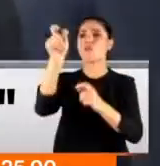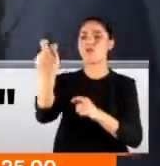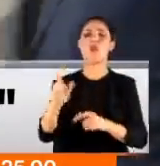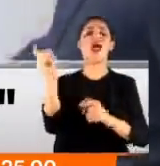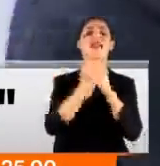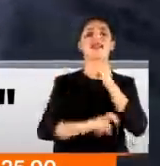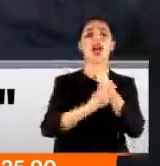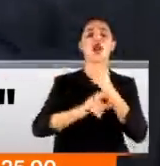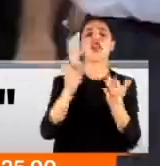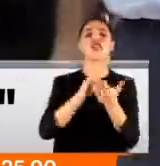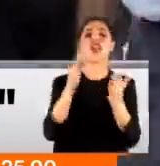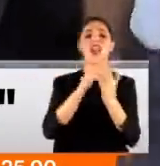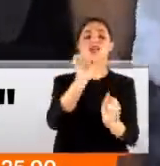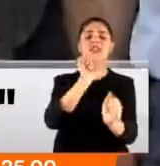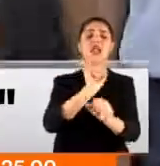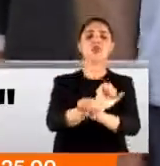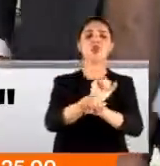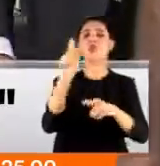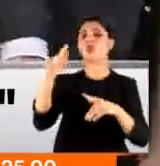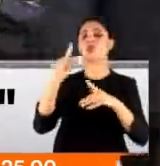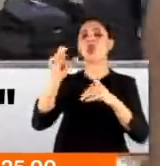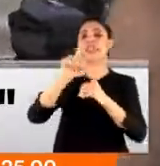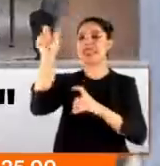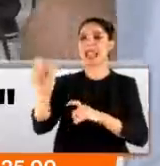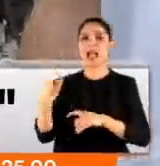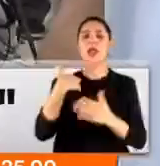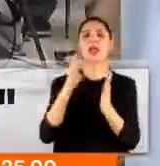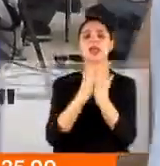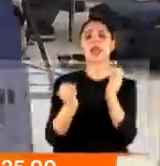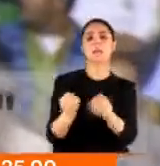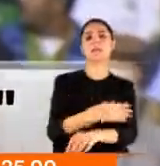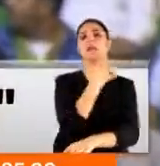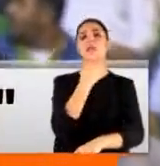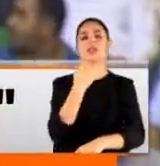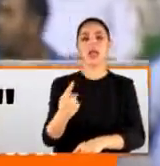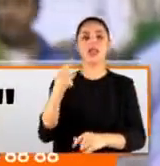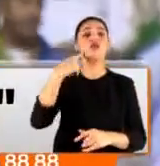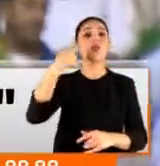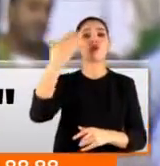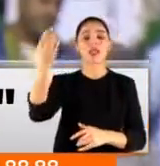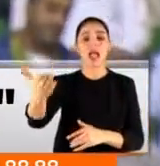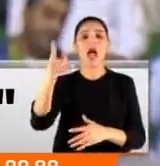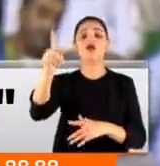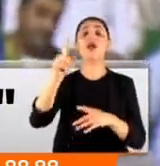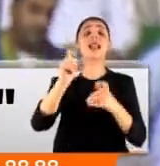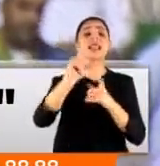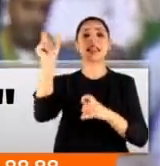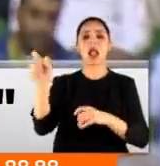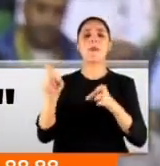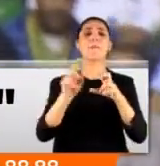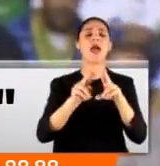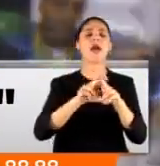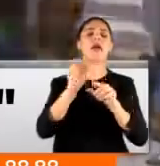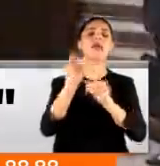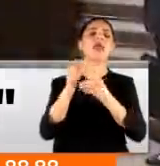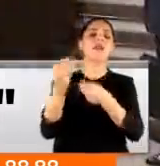cezaevinde bulunan HDP'li Selahattin Demirtaş'ın kitabından etkilendiğini söylemişti. Erdoğan, Demirtaş'ın PKK'yı savunan bir isim